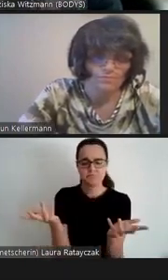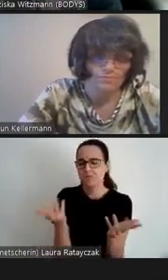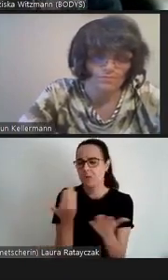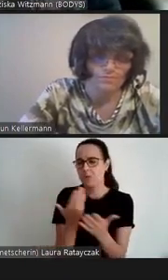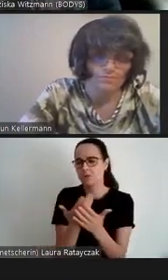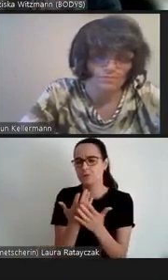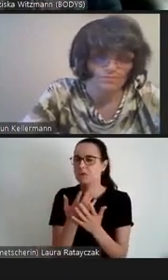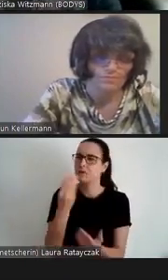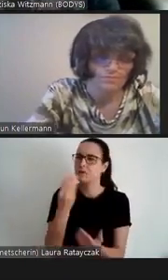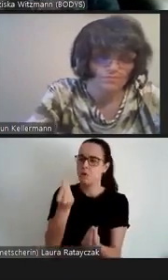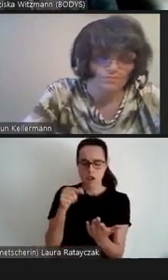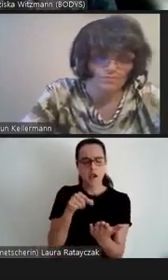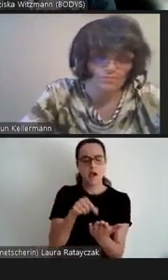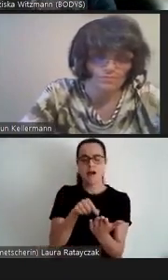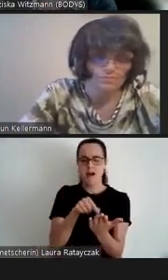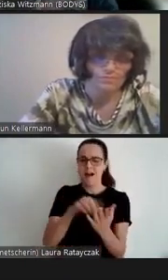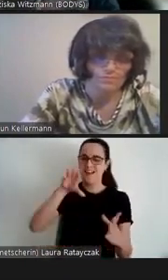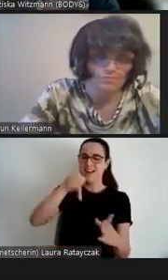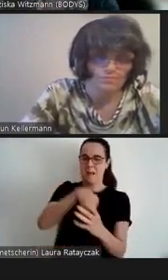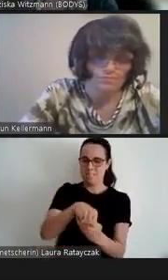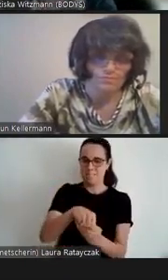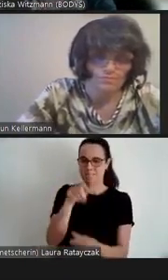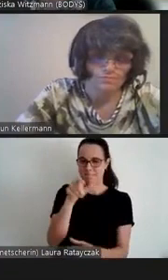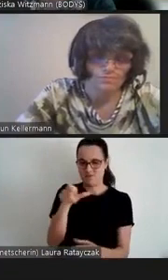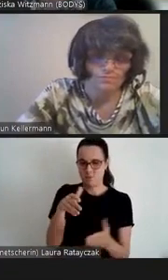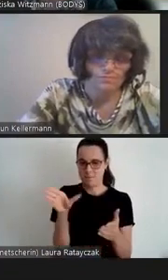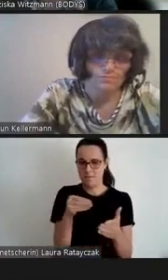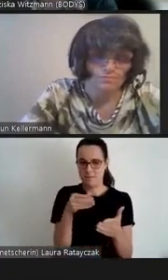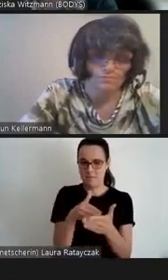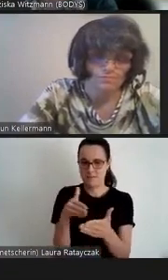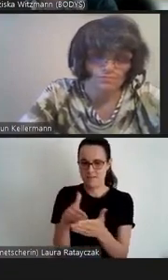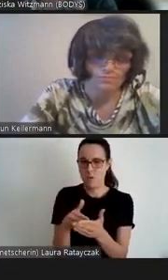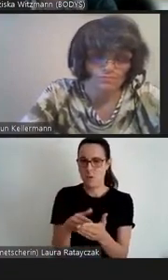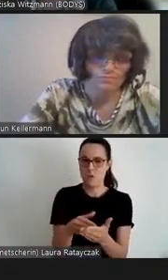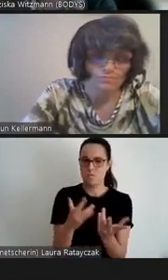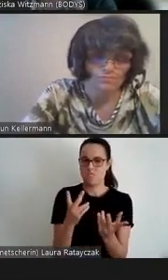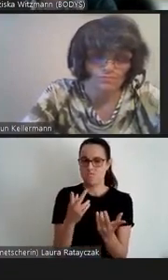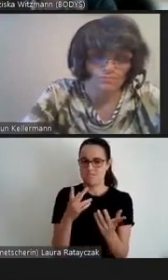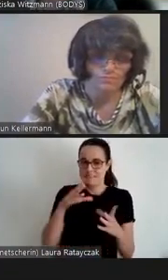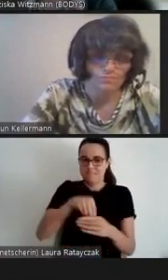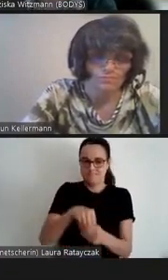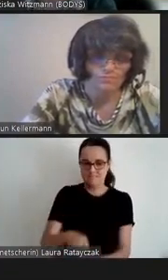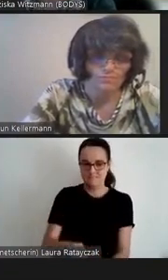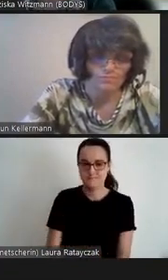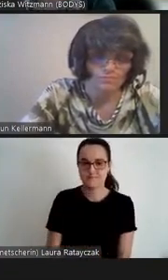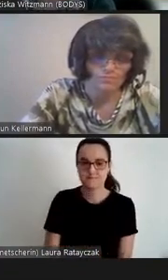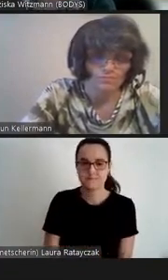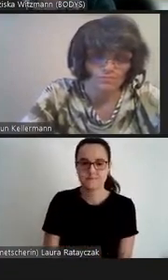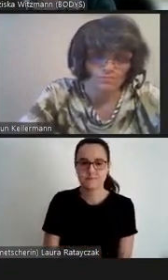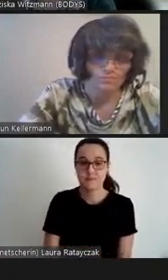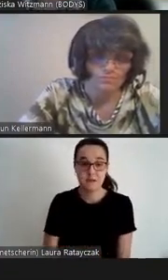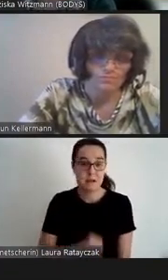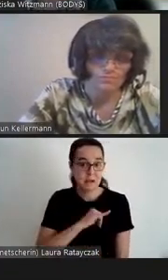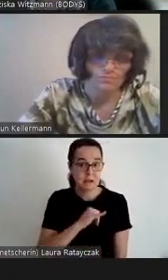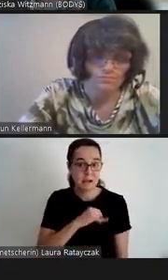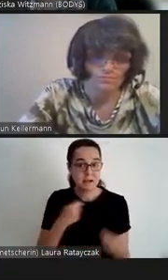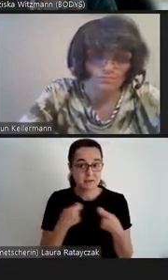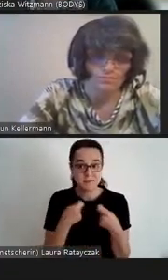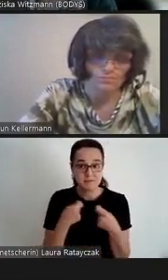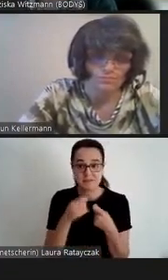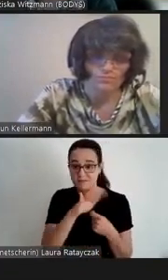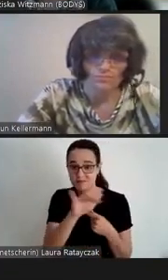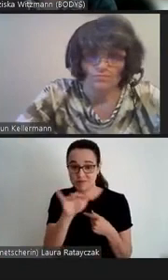dass Menschen mit Behinderung hier eine Rolle spielen? Ich bin gespannt auf Ihre